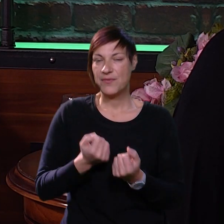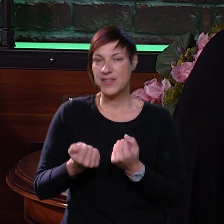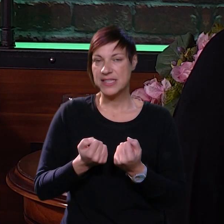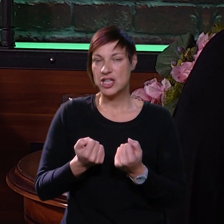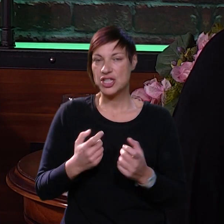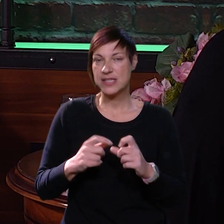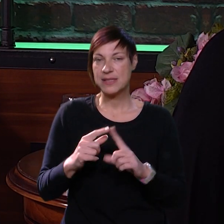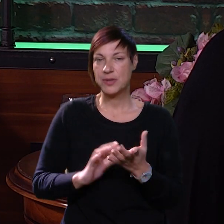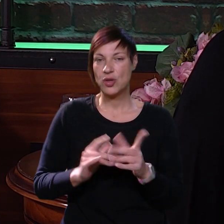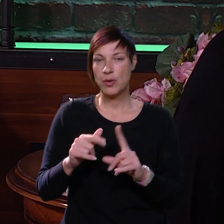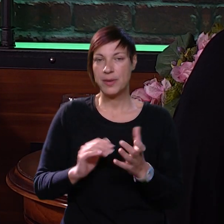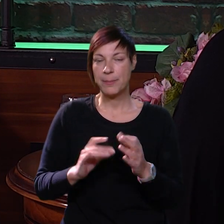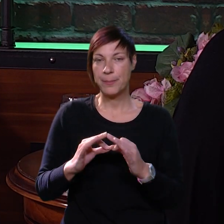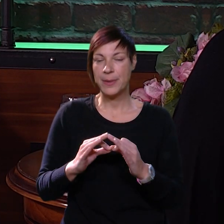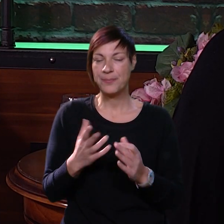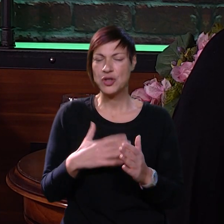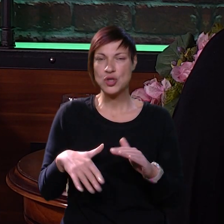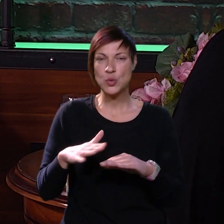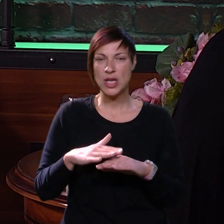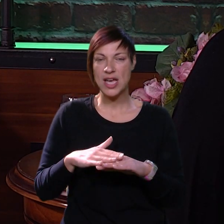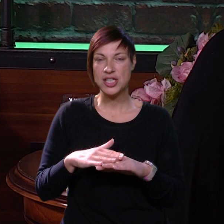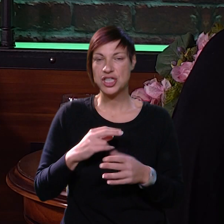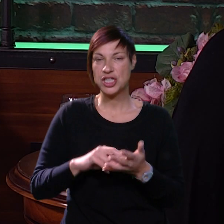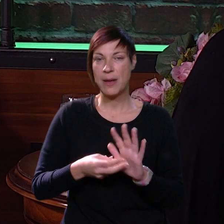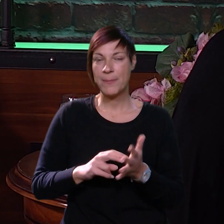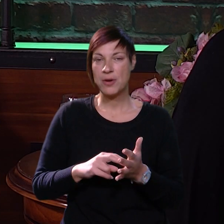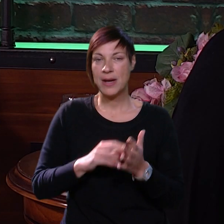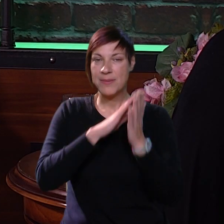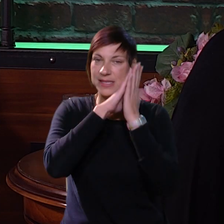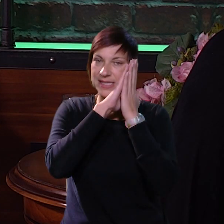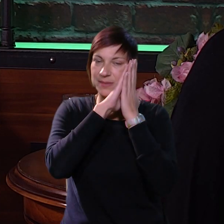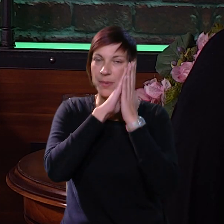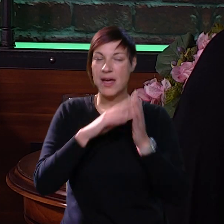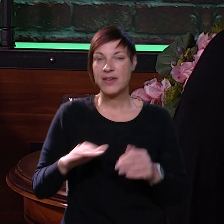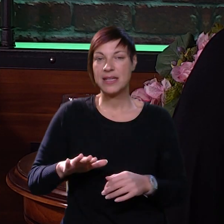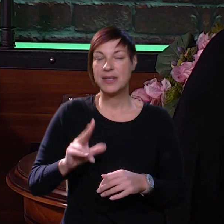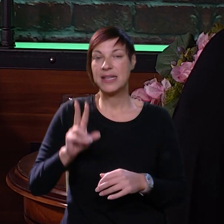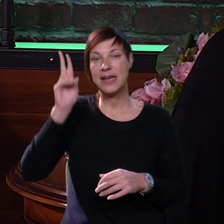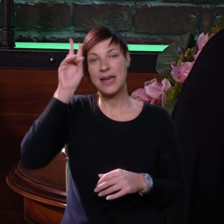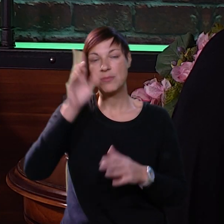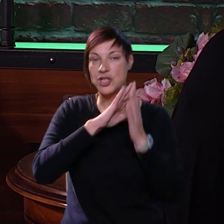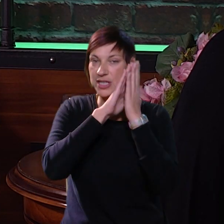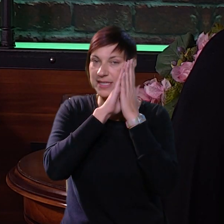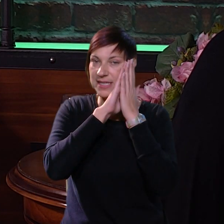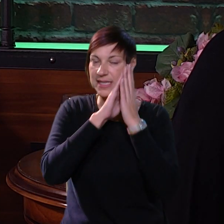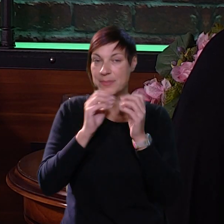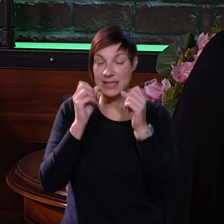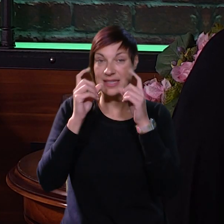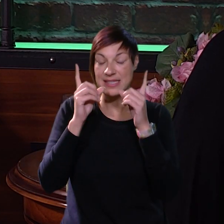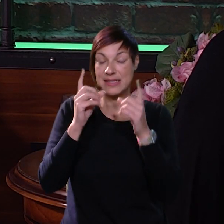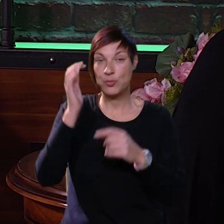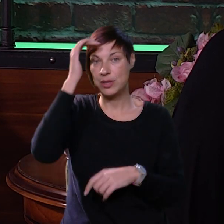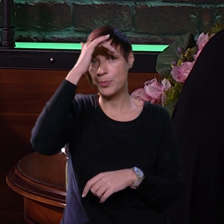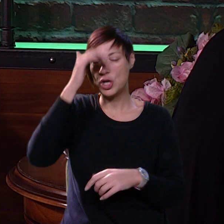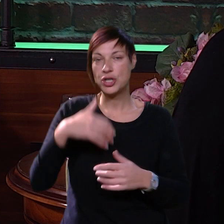na nekim fiziološkim simptomima. Dakle, to su najčešće neke ili problemi sa spavanjem, dakle, da djete ne može zaspati ili da se često